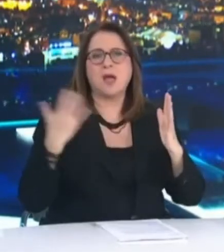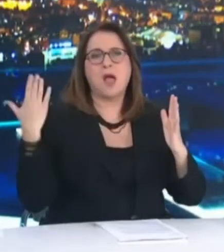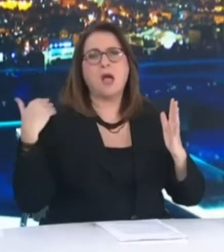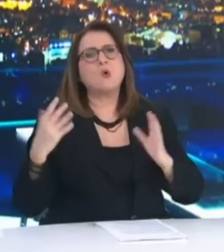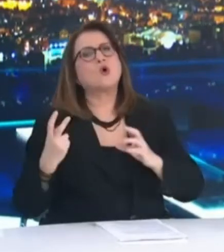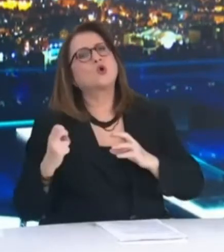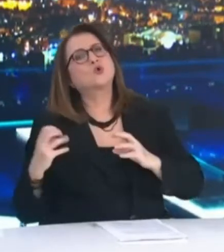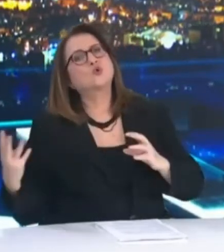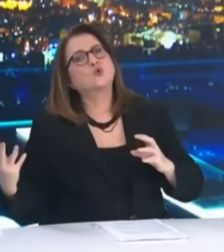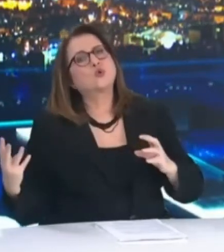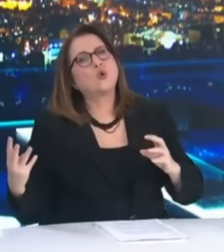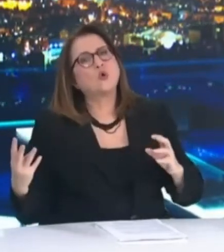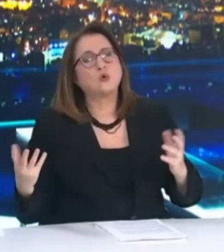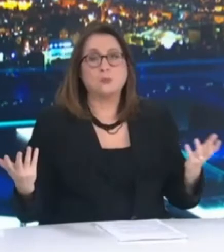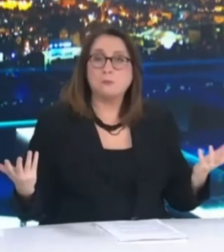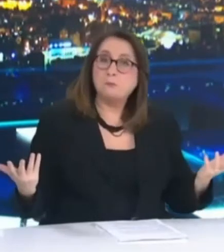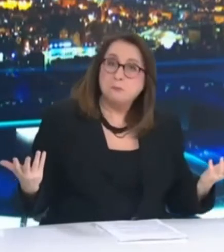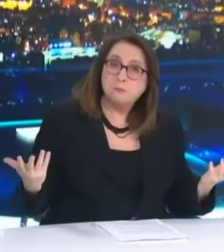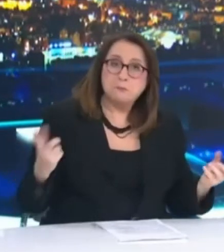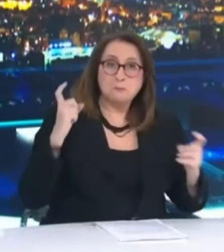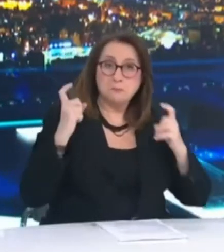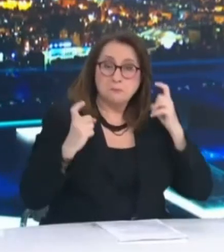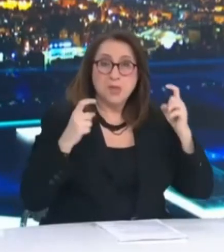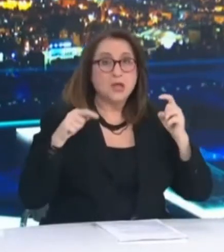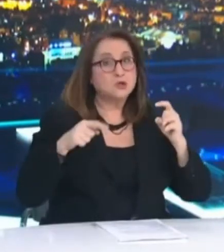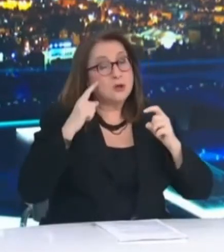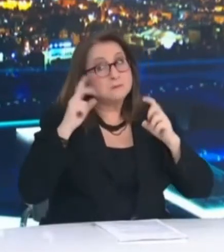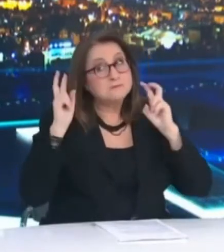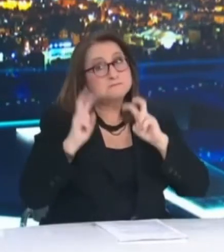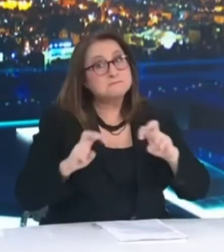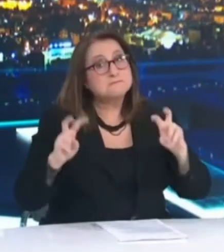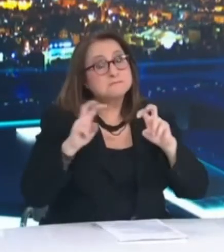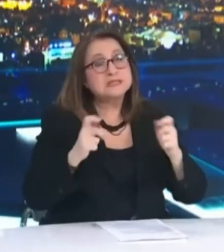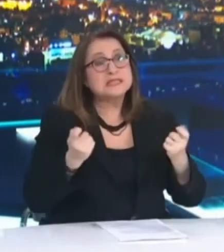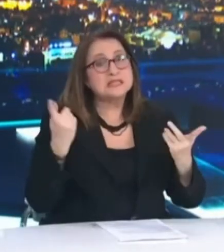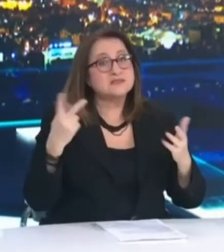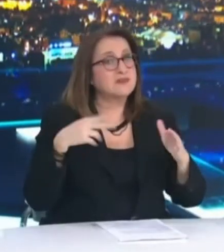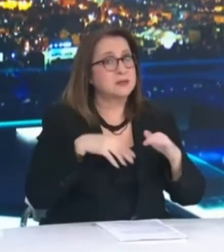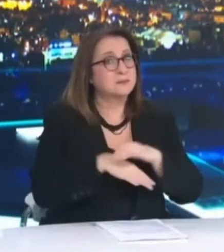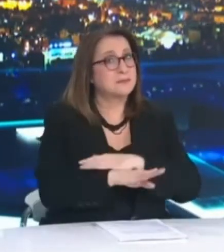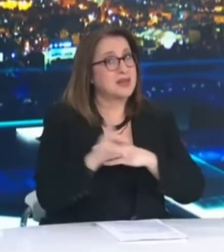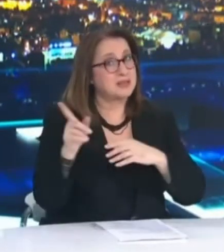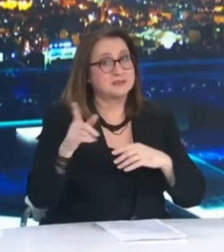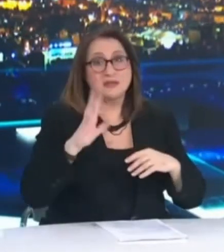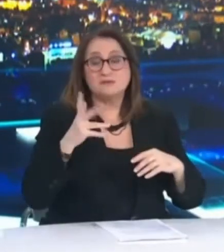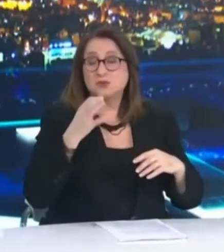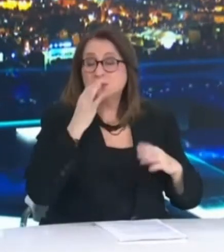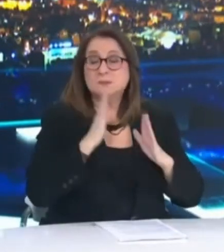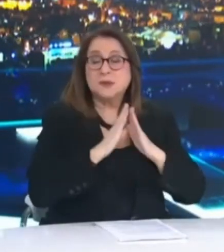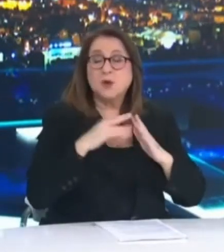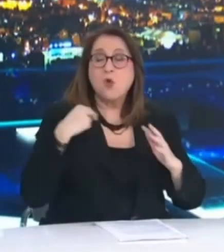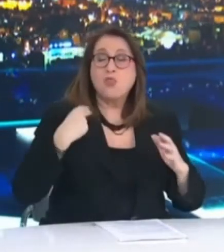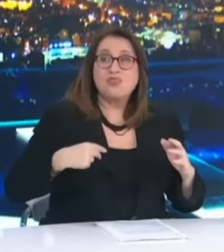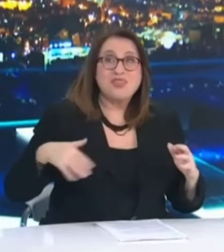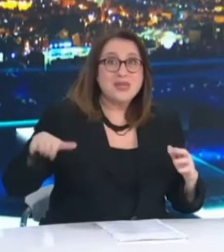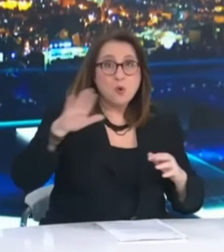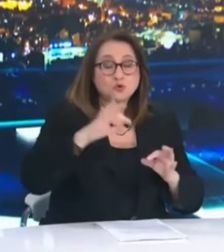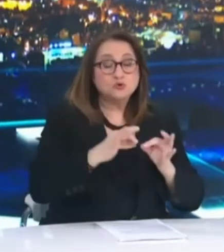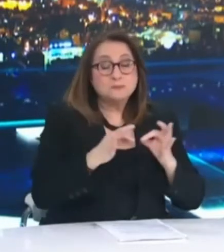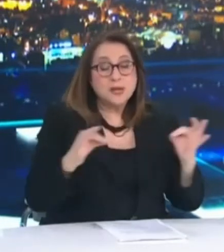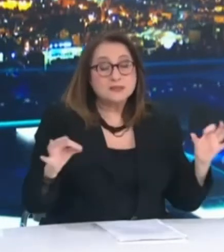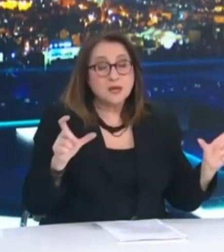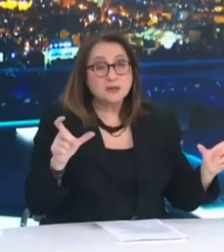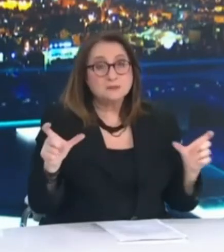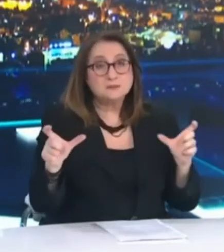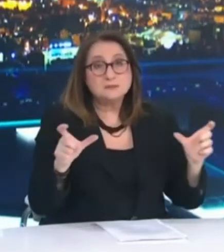απαραίτητο να ενταθούν οι έλεγχοι ώστε να περιοριστεί η διασπορά του ιού. Γι' αυτό και καλούμε τις δημοτικές αρχές να πάρουν κάθε απαραίτητα πρωτοβουλία